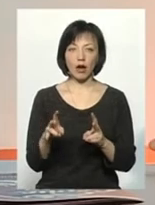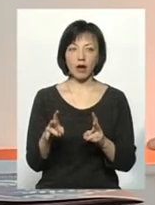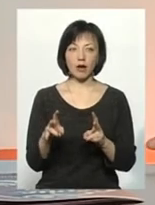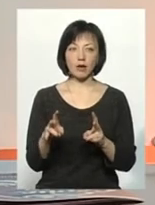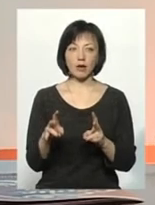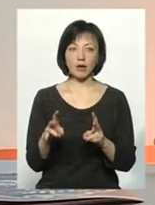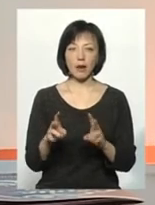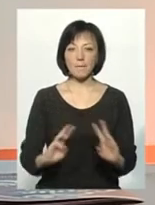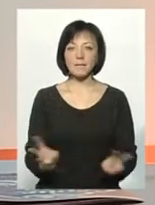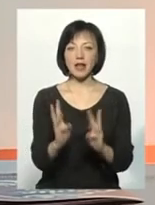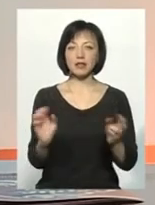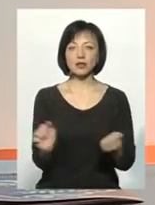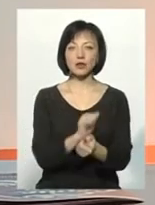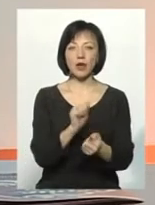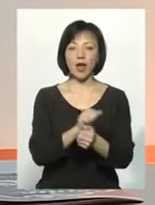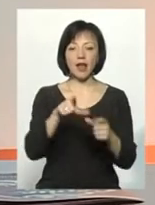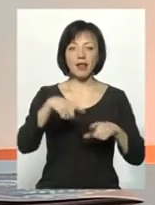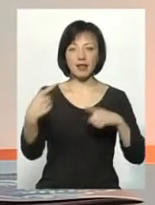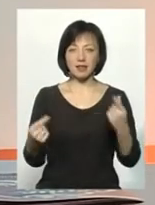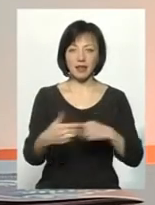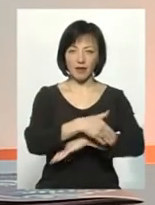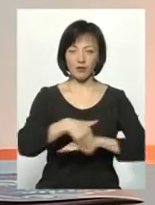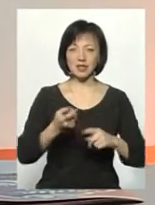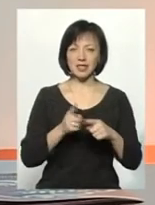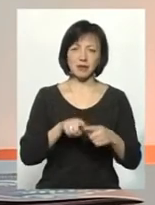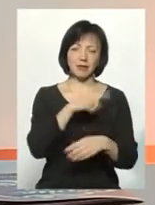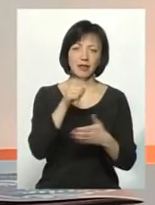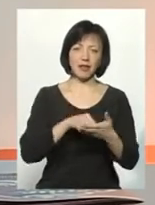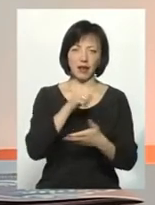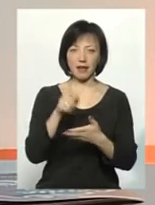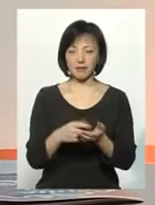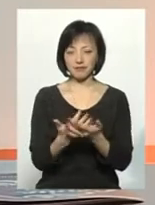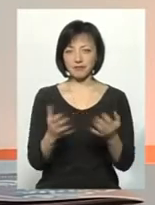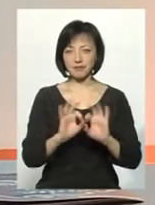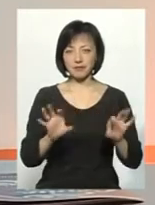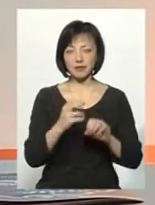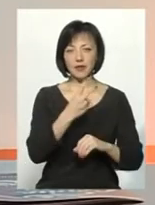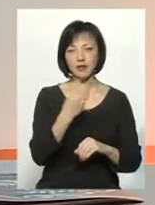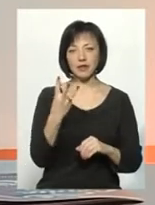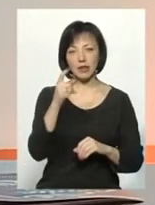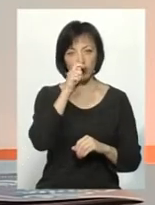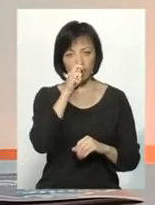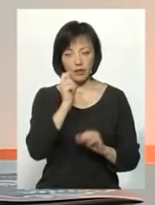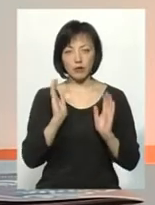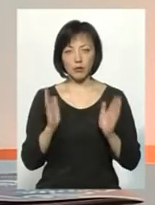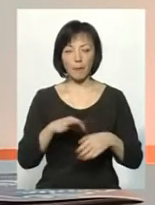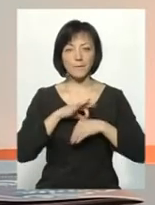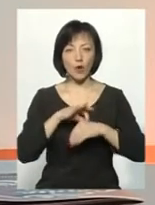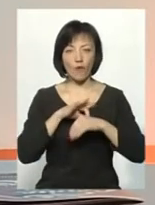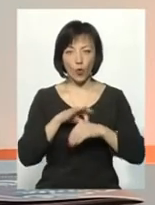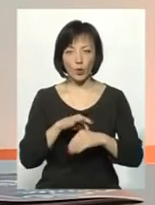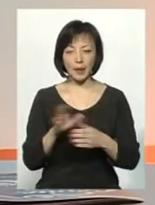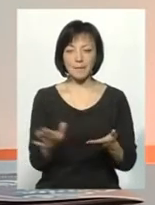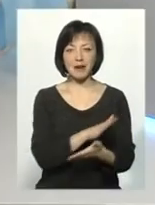листя сухе на вулиці. Ці всі такі питання. І 23 квітня ми будемо проводити